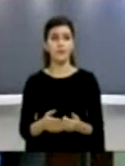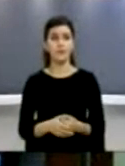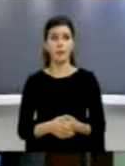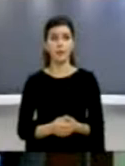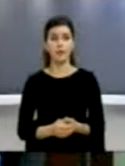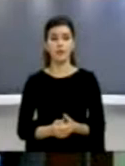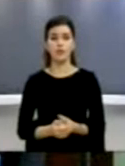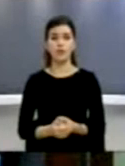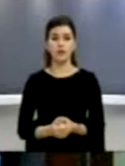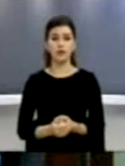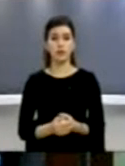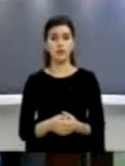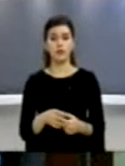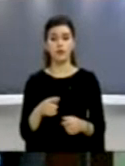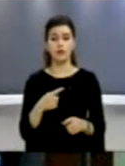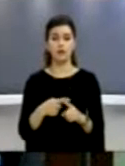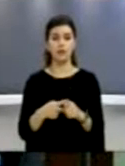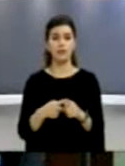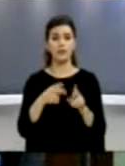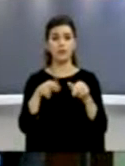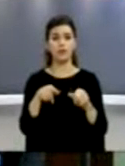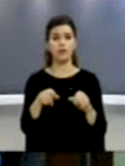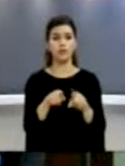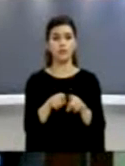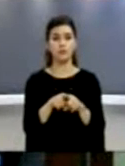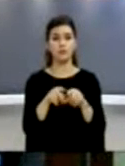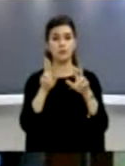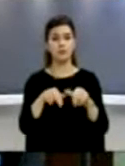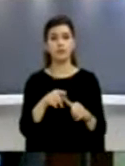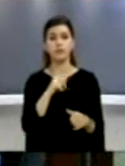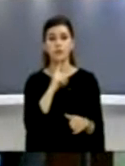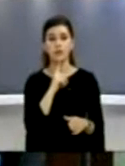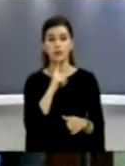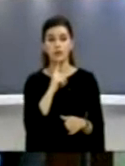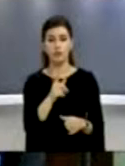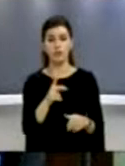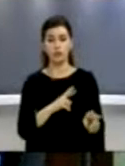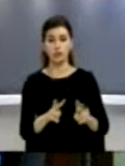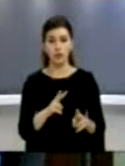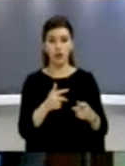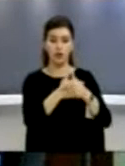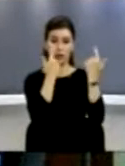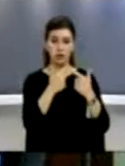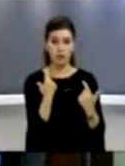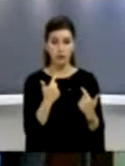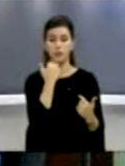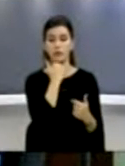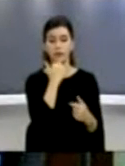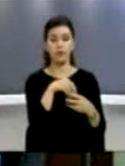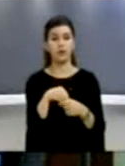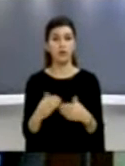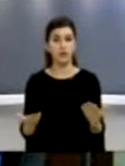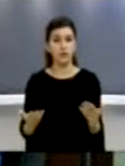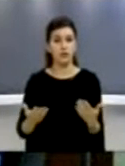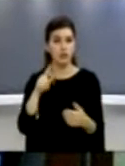punës. Ma dje dhe brenda aurarit zyrtarë, sepse i dime dhe makinat e tyre zyrtare që parkohen përbal universitetetve private. Pra